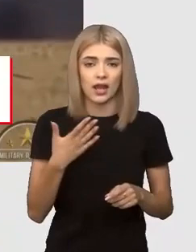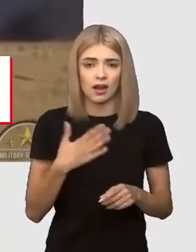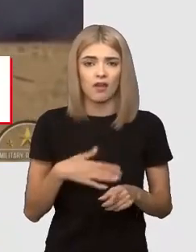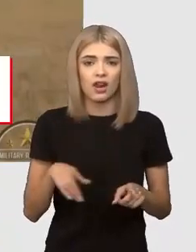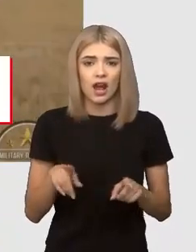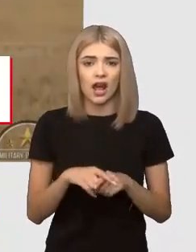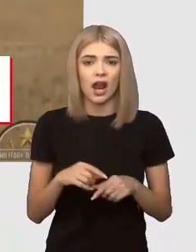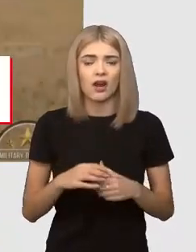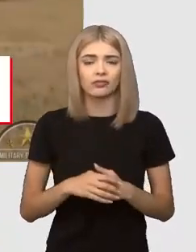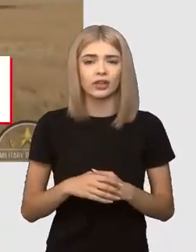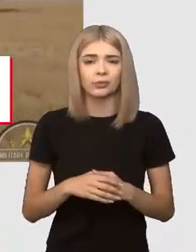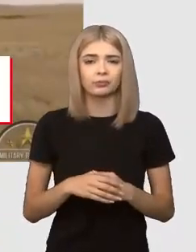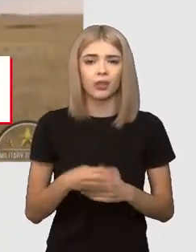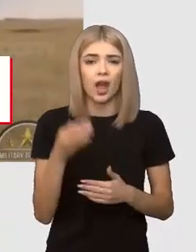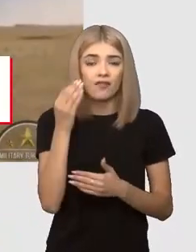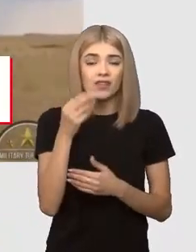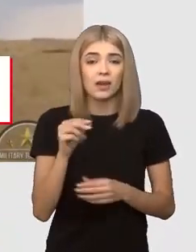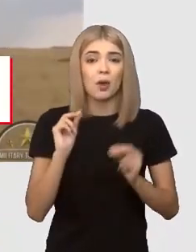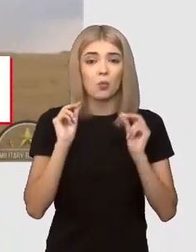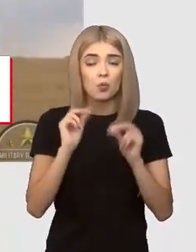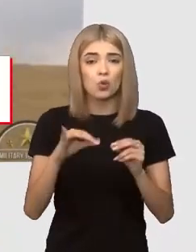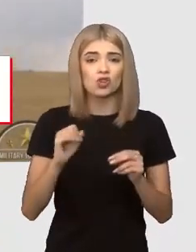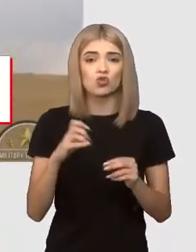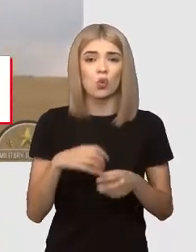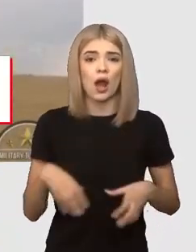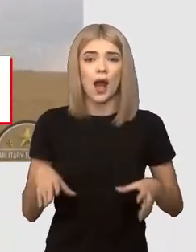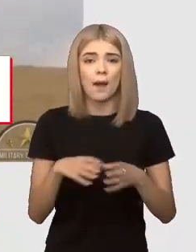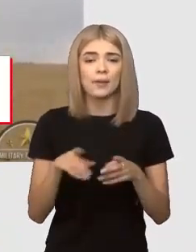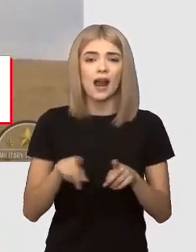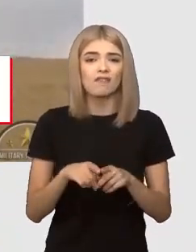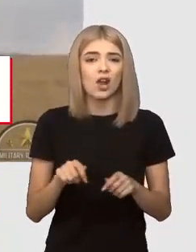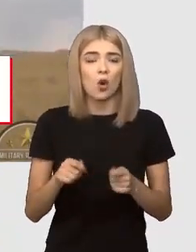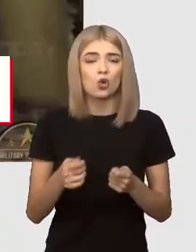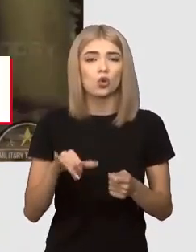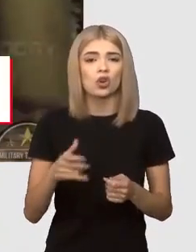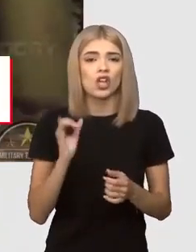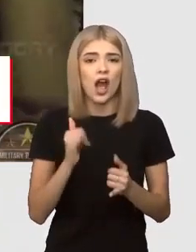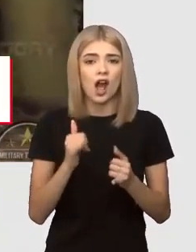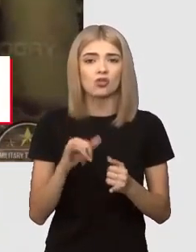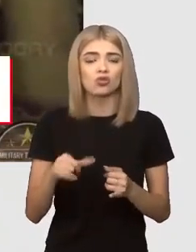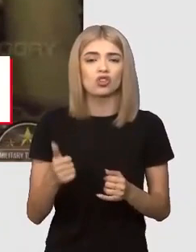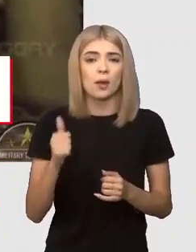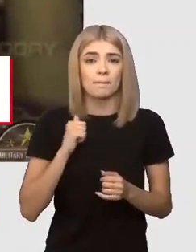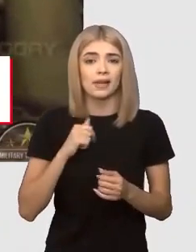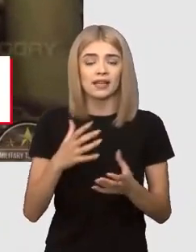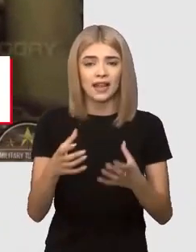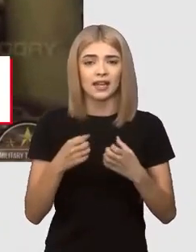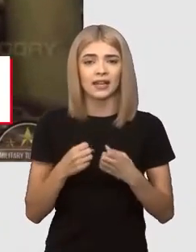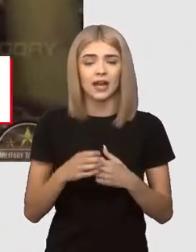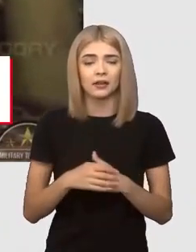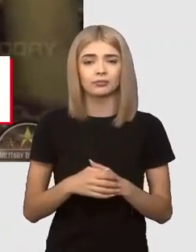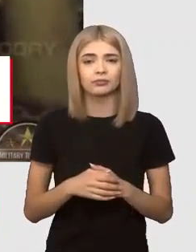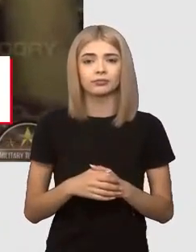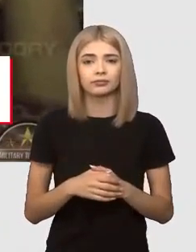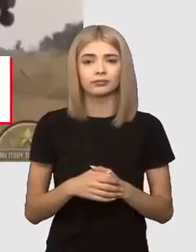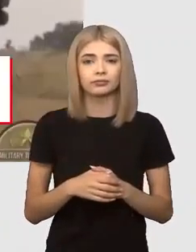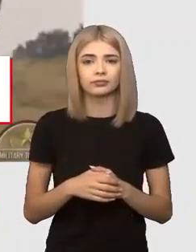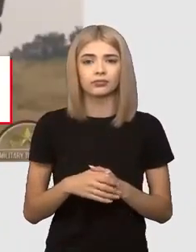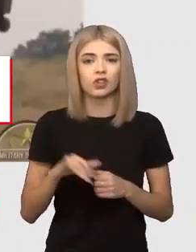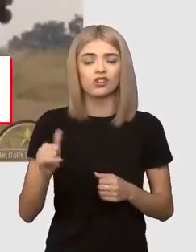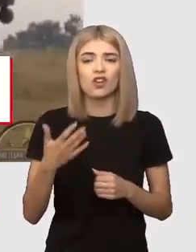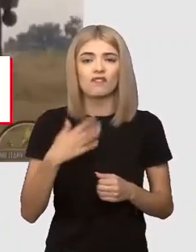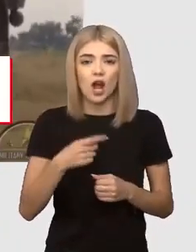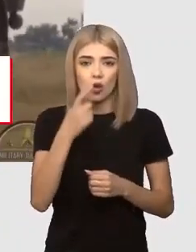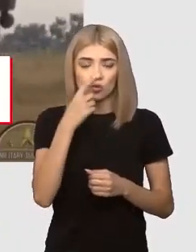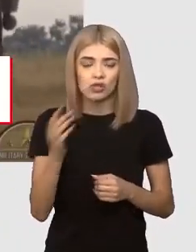aceste instituții să intervine, să prea controlul asupra centralei, să o demilitarizeze complet, asta se-amnă să-i